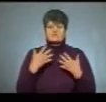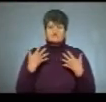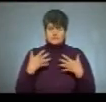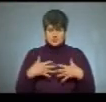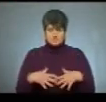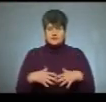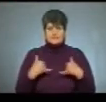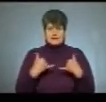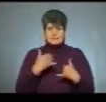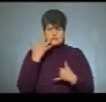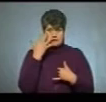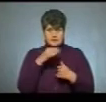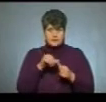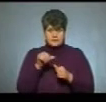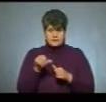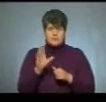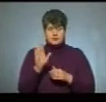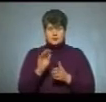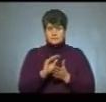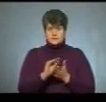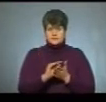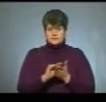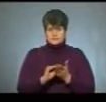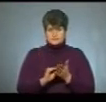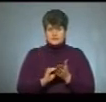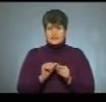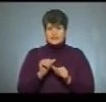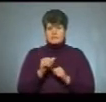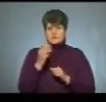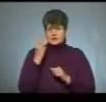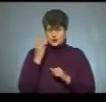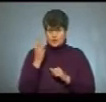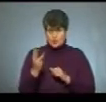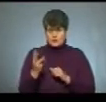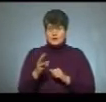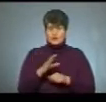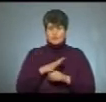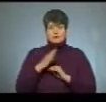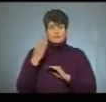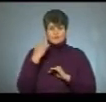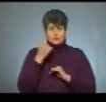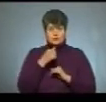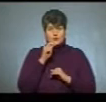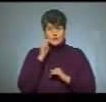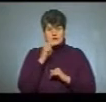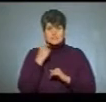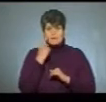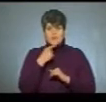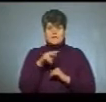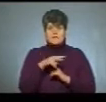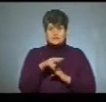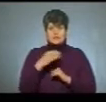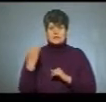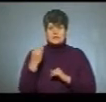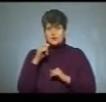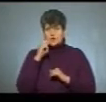зокрема, для сліпих. В нас буде складатися, крім трьох предметів, які були в минулому році української мови, літератури,